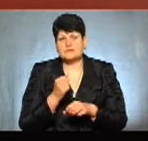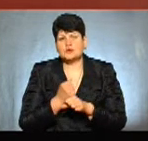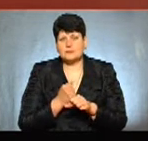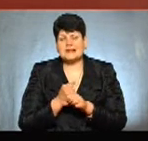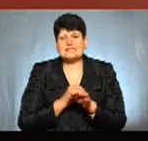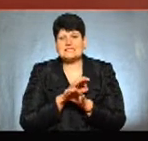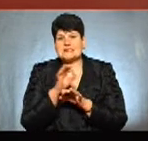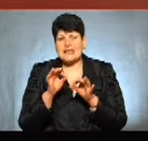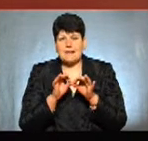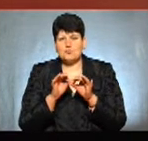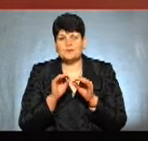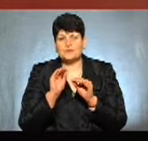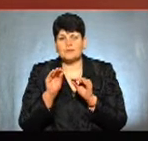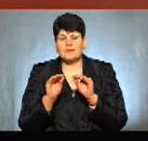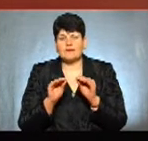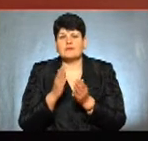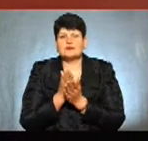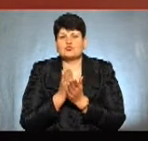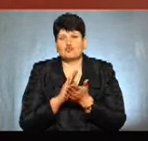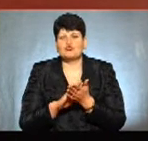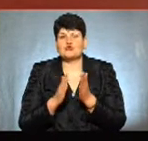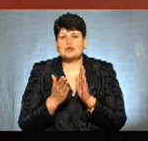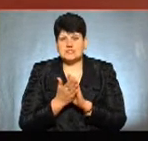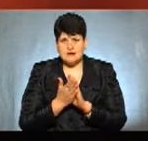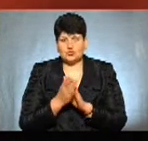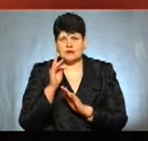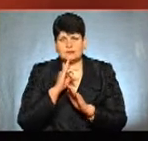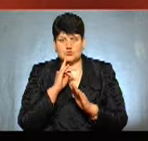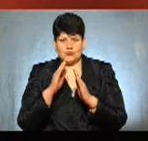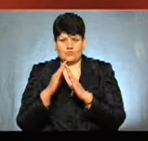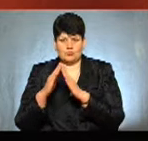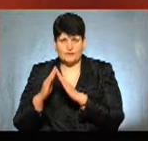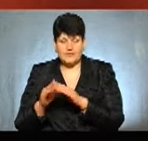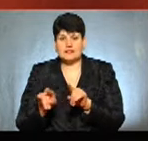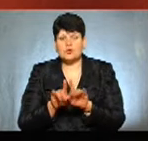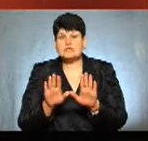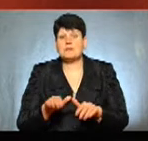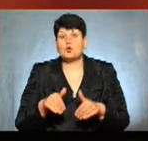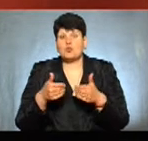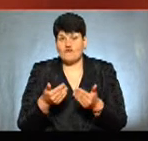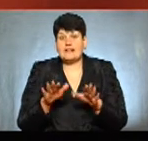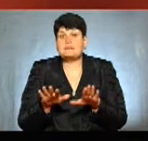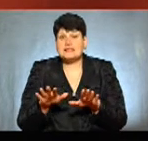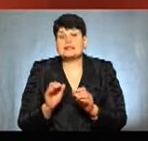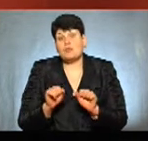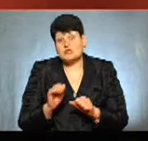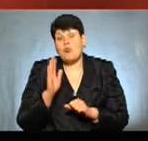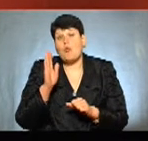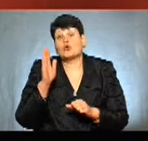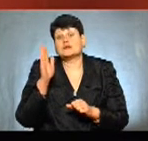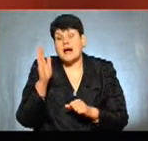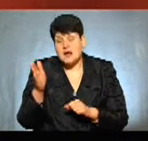схему існуючого стану розміщення тимчасових споруд, а також запропонували місця, де можна в подальшому буде